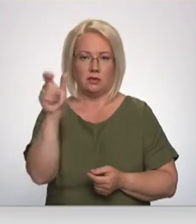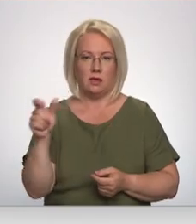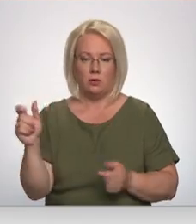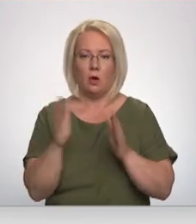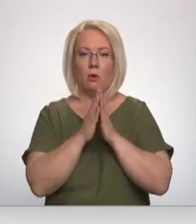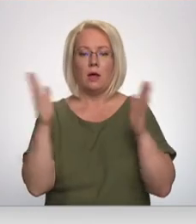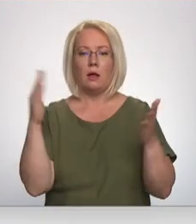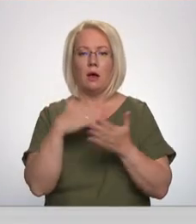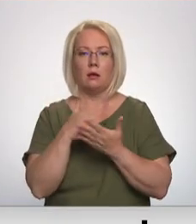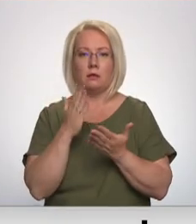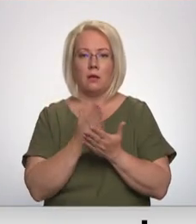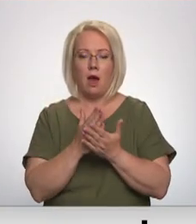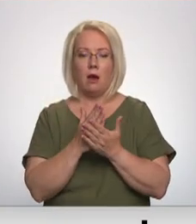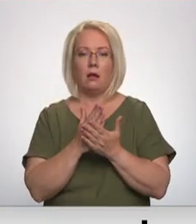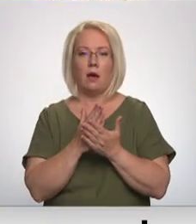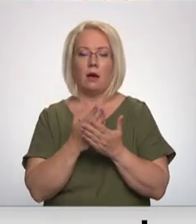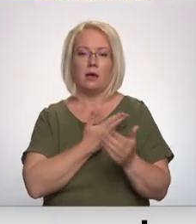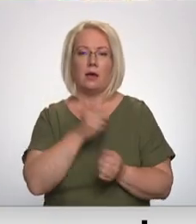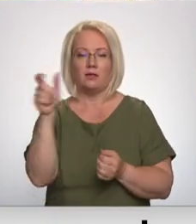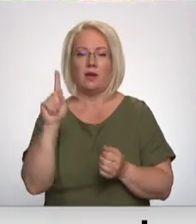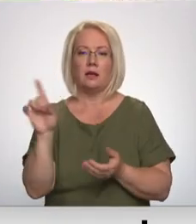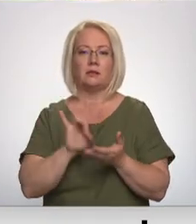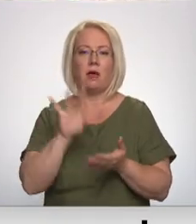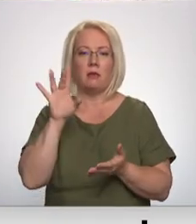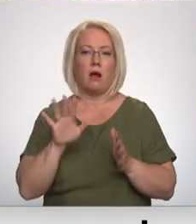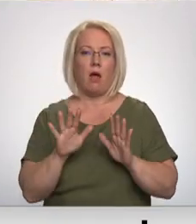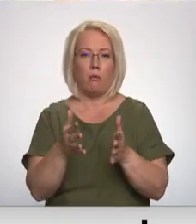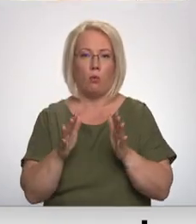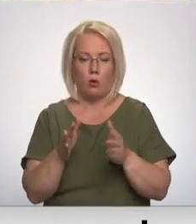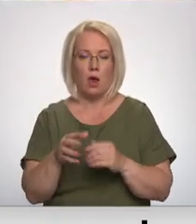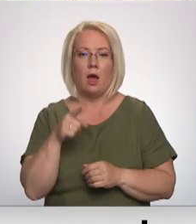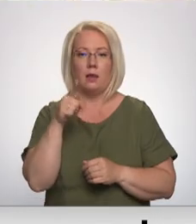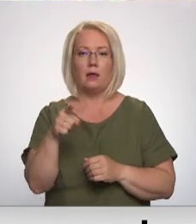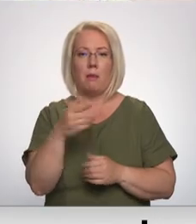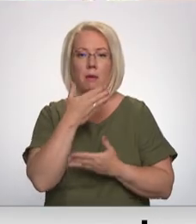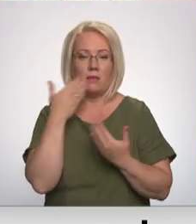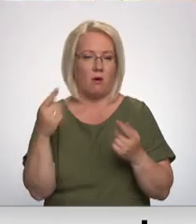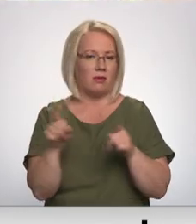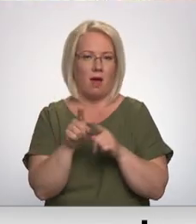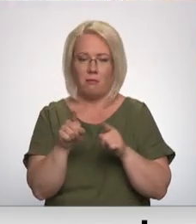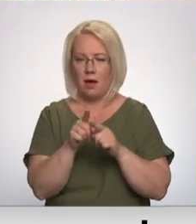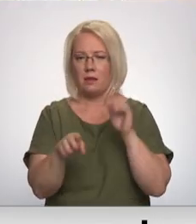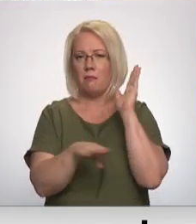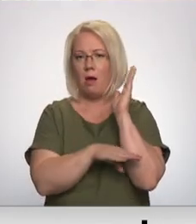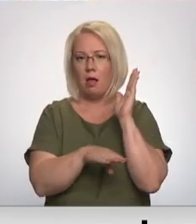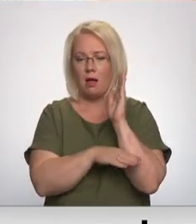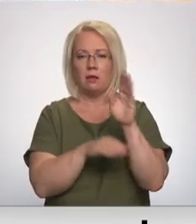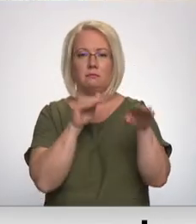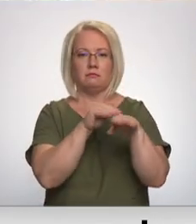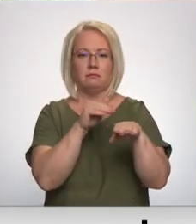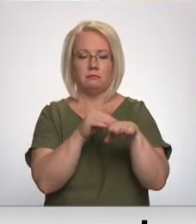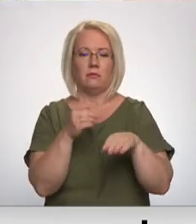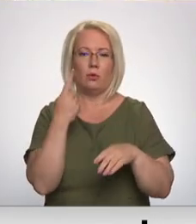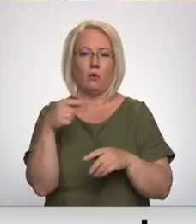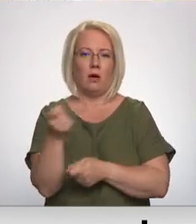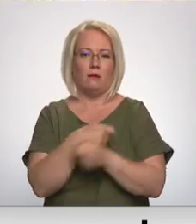iedzīvotāja ir pieslēgt centrāli apkurē. Tie, nav, viņiem jau tāpat ir malka un signāli no uzņēmējiem, kuri